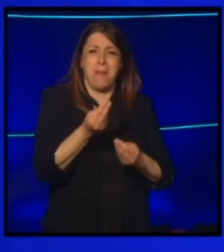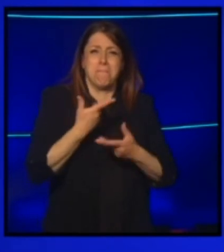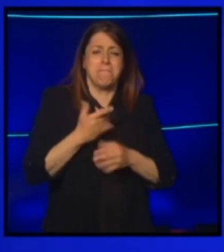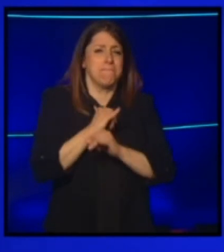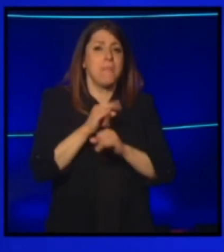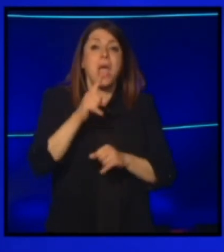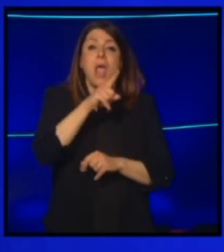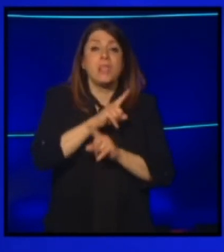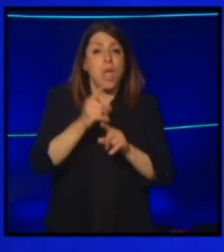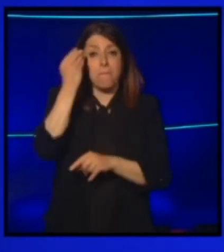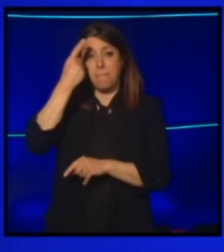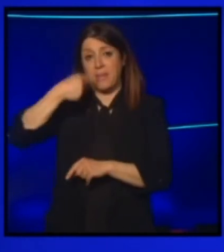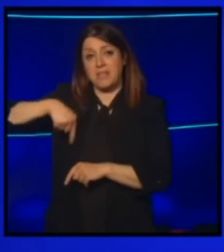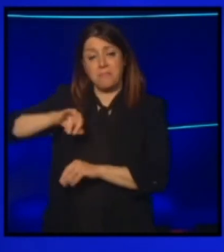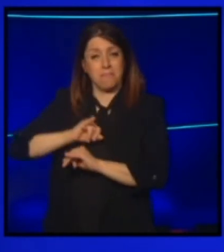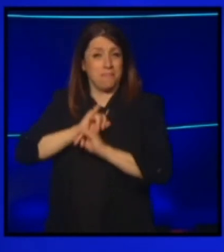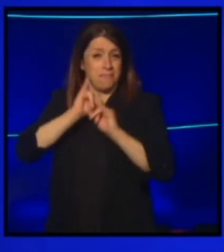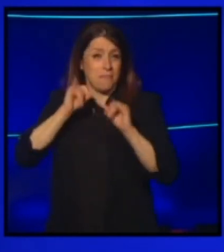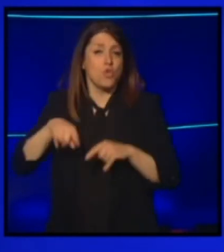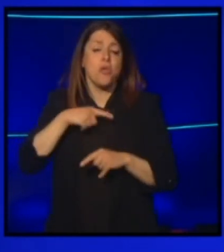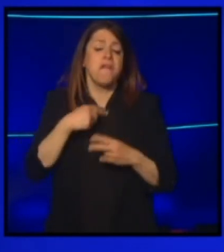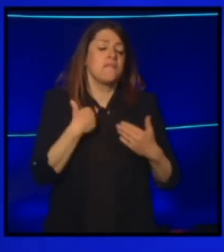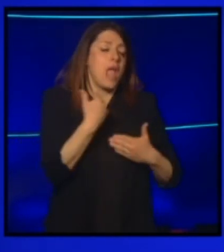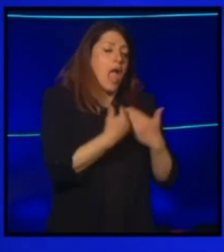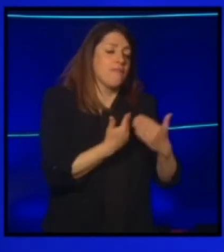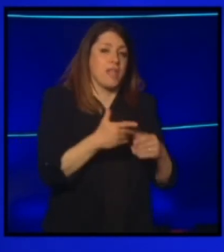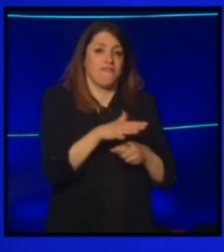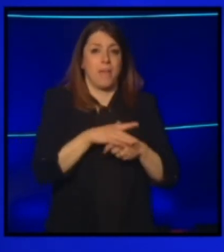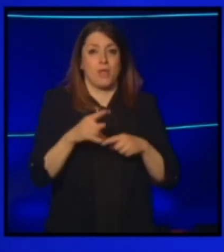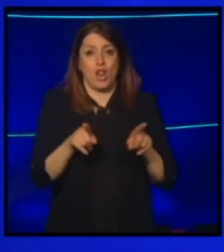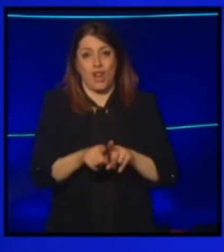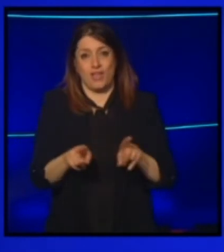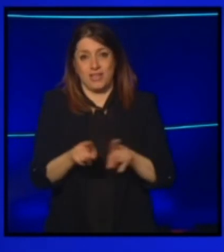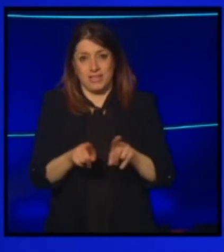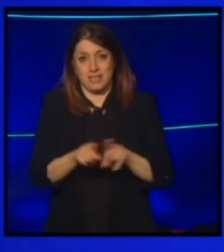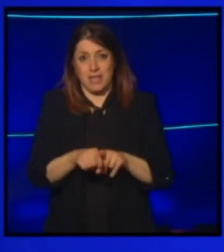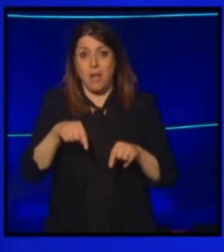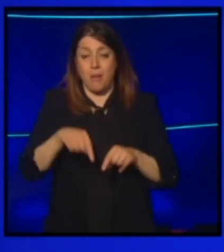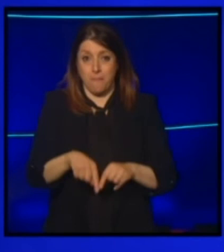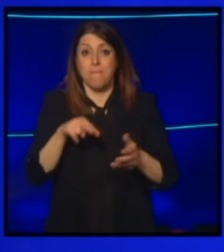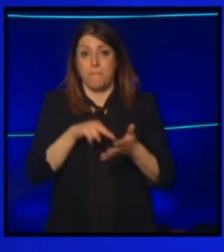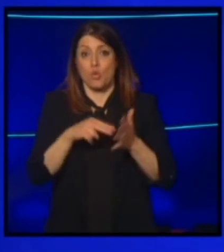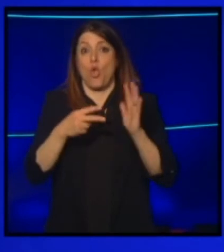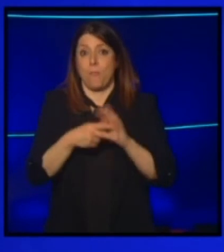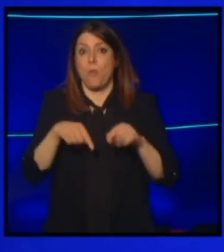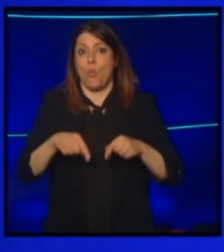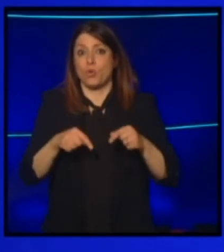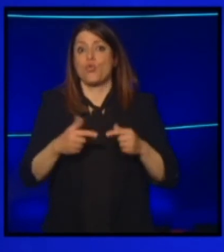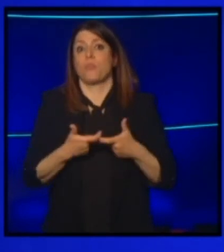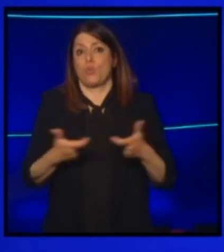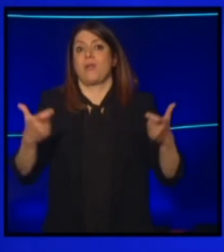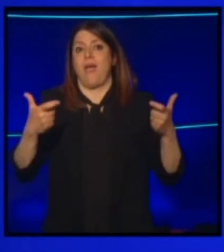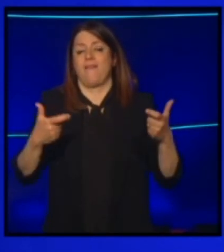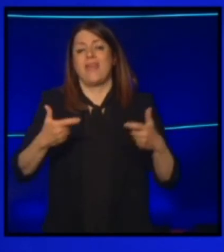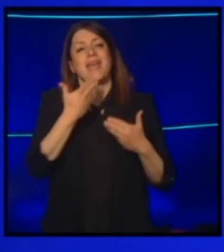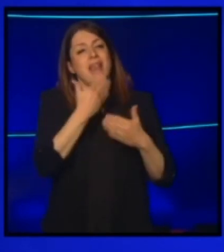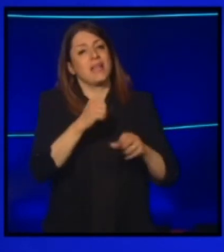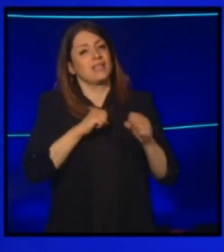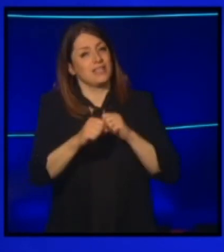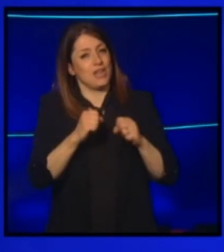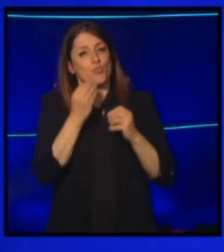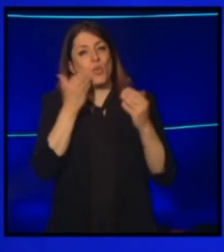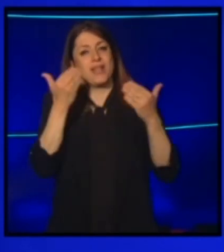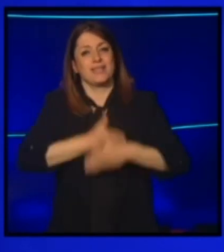e del nostro abbiamo fatto la nostra vita e le nostre famiglie. Grazie, Prozegno. Questo problema è anche più grande di noi. Grazie a lei, direttore.